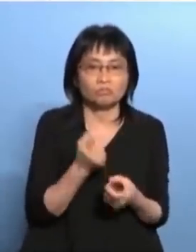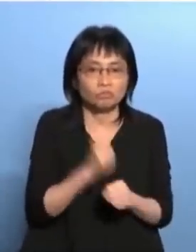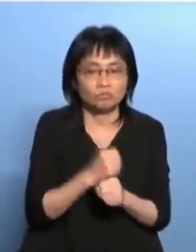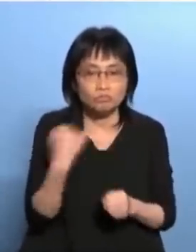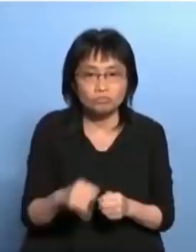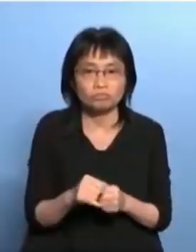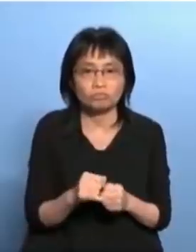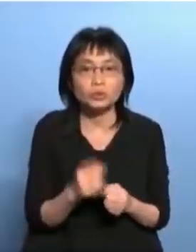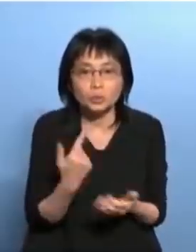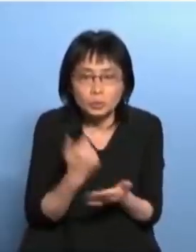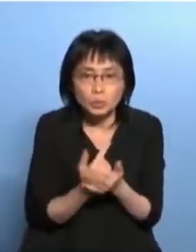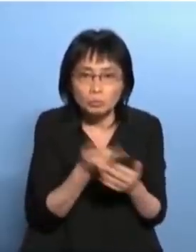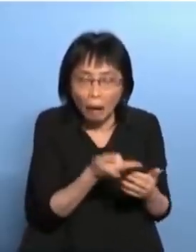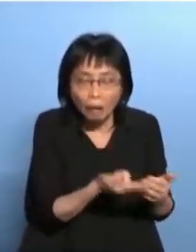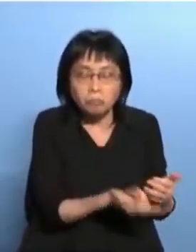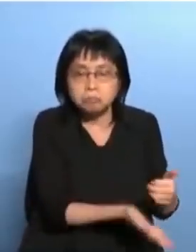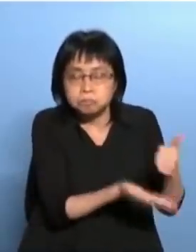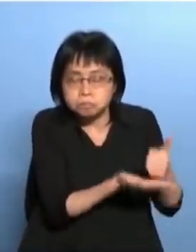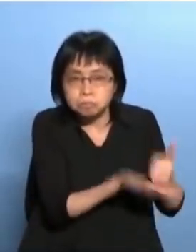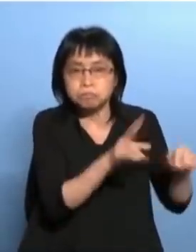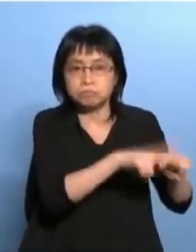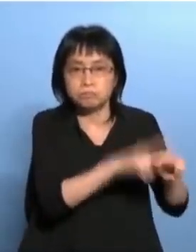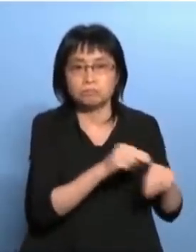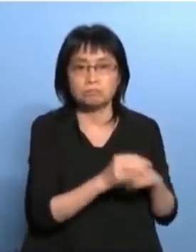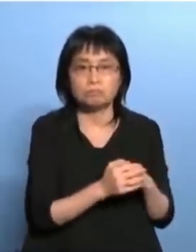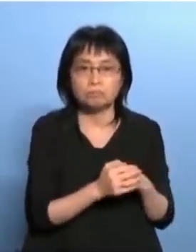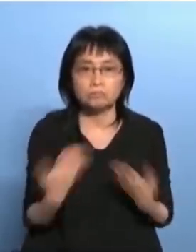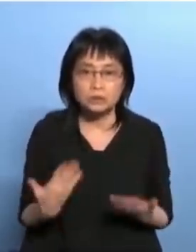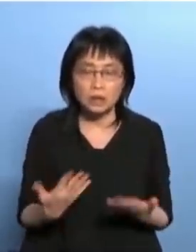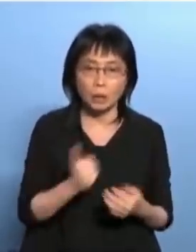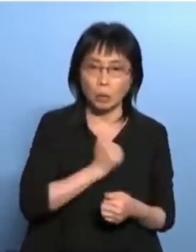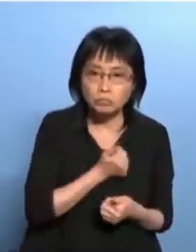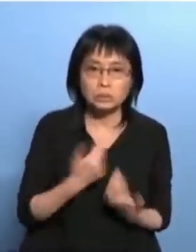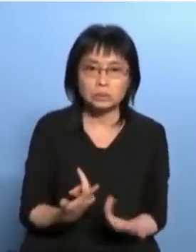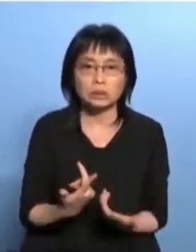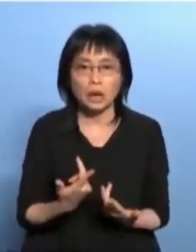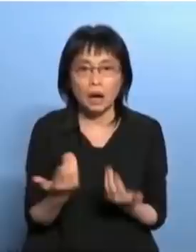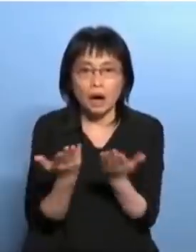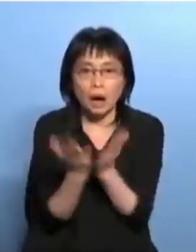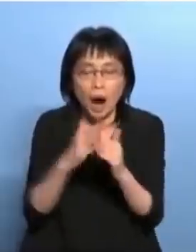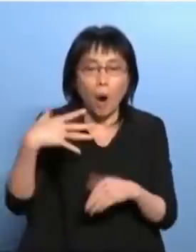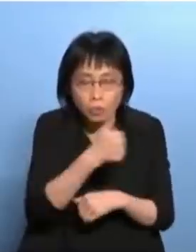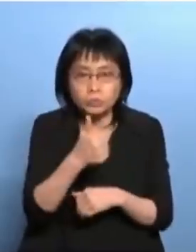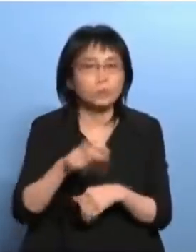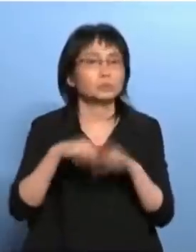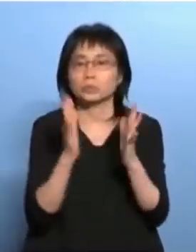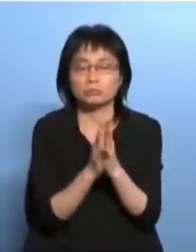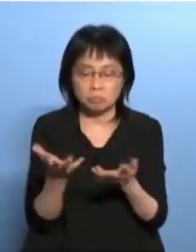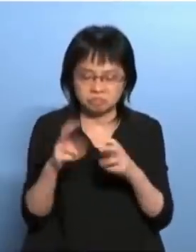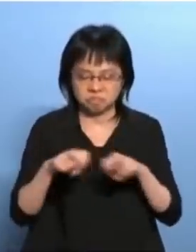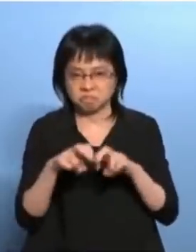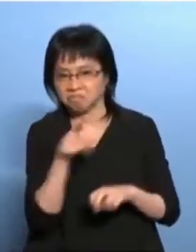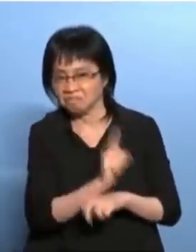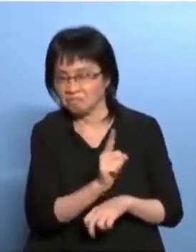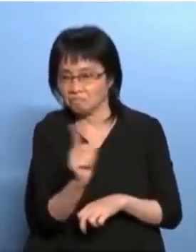现在是讲到现在老师校长全面赤化都不够考评局那些出事提的那些都要